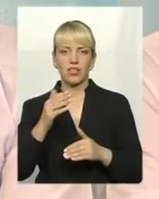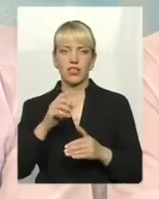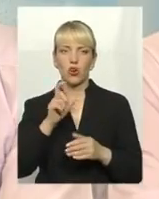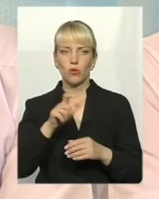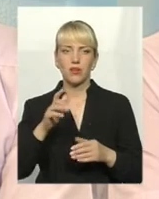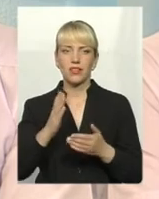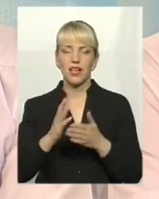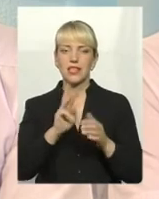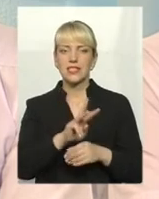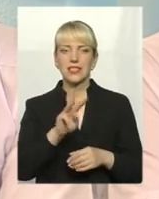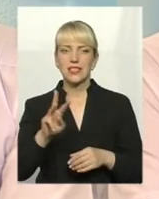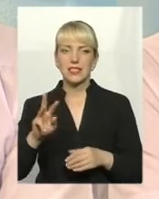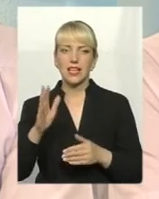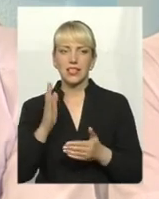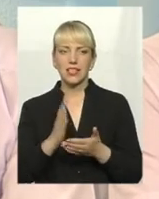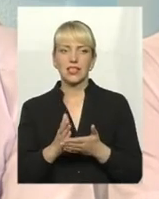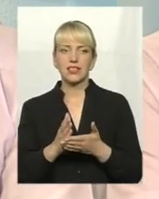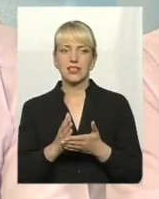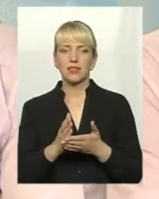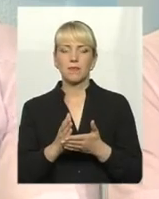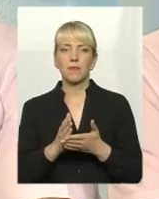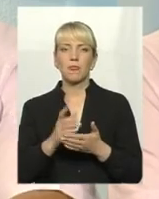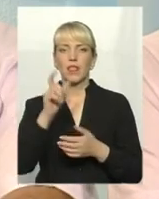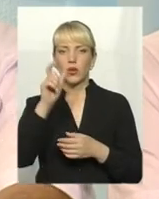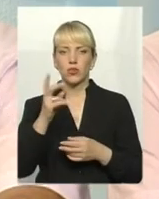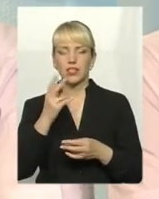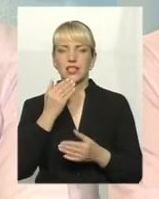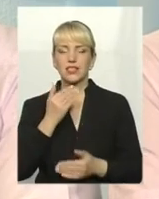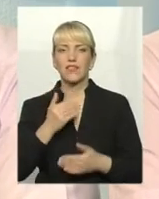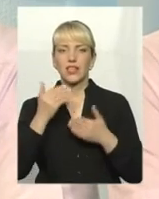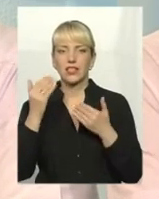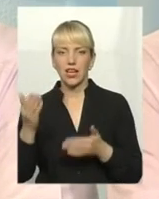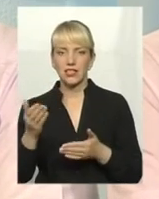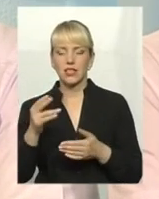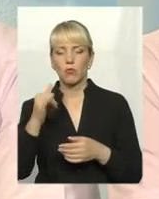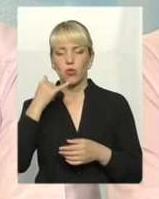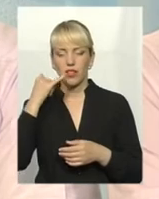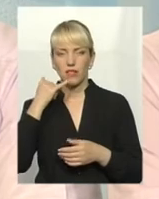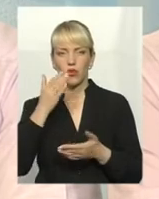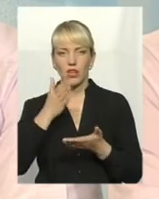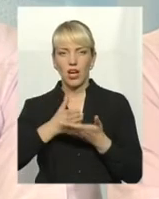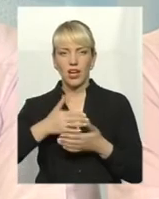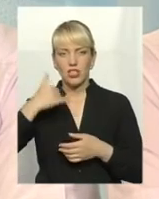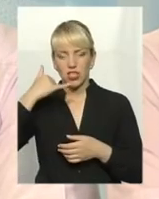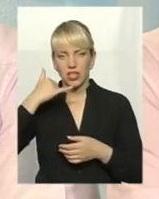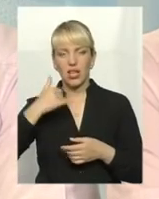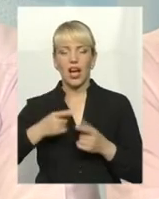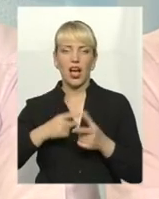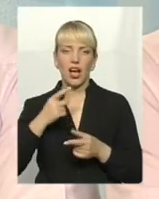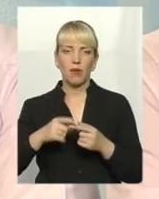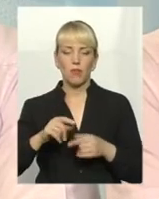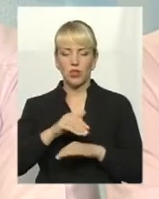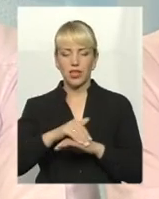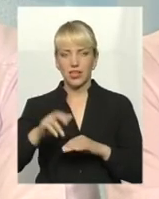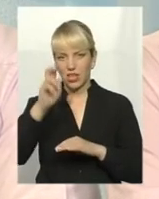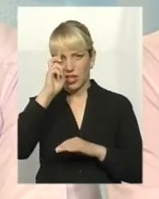викладений порядок звернення громадян. Людина звертається або по телефону, гаряча лінія, або на адресу Державної